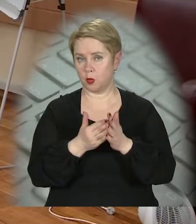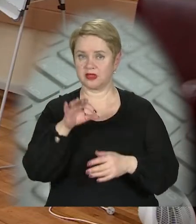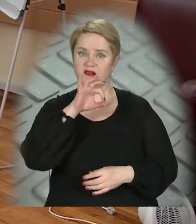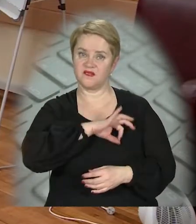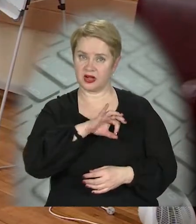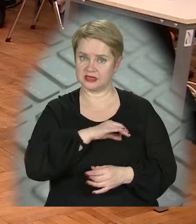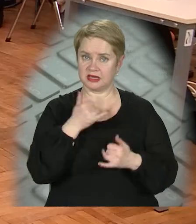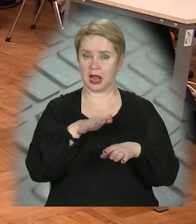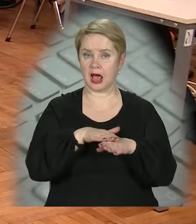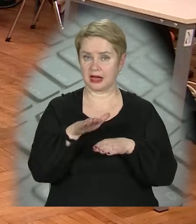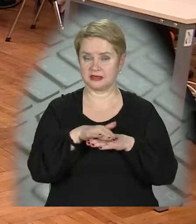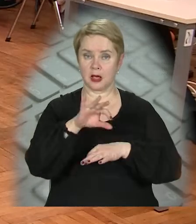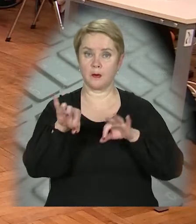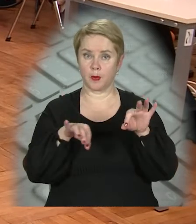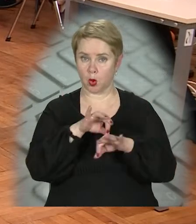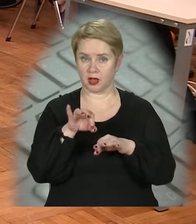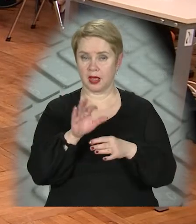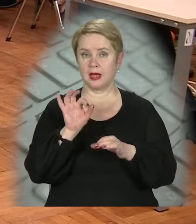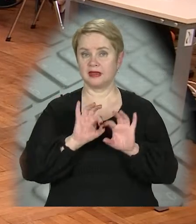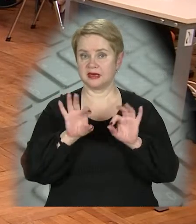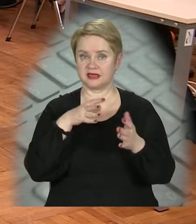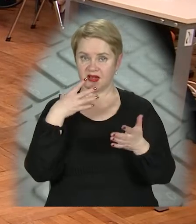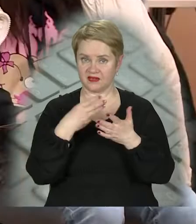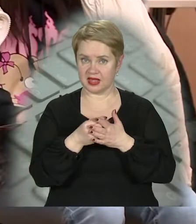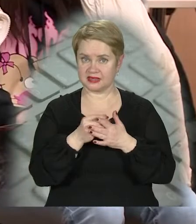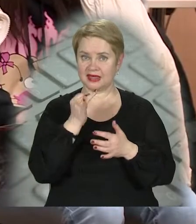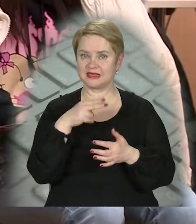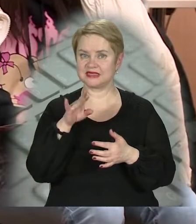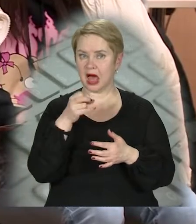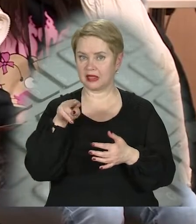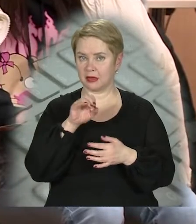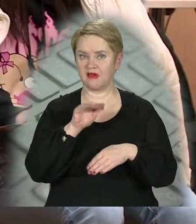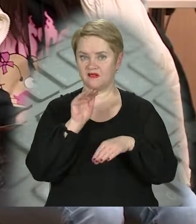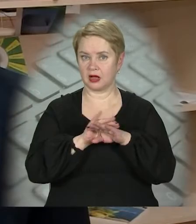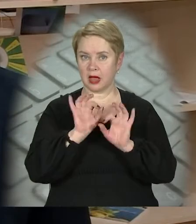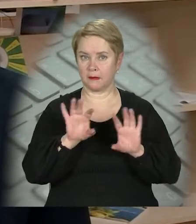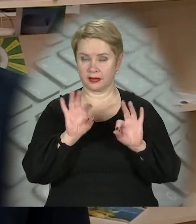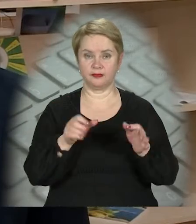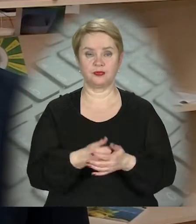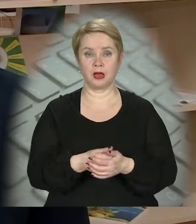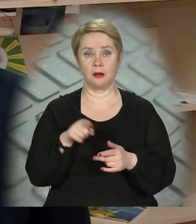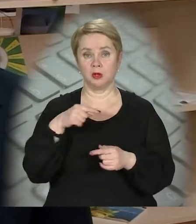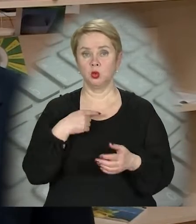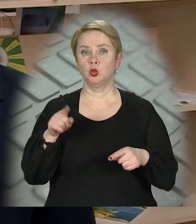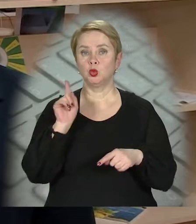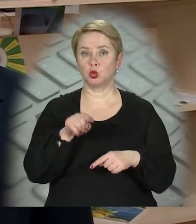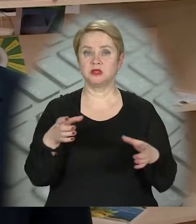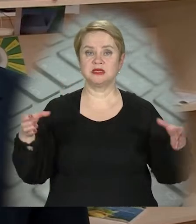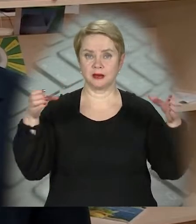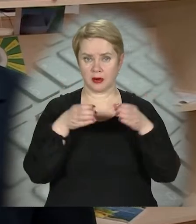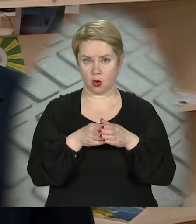використовували для реалізації проєктів. Діляться власними інсайтами та факапами. Тут ми зібрали